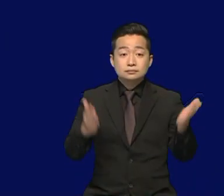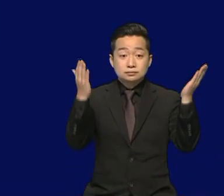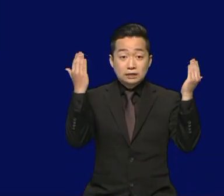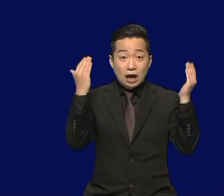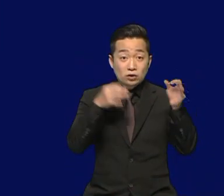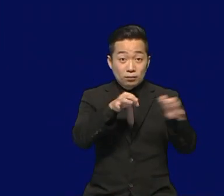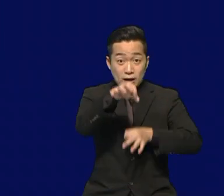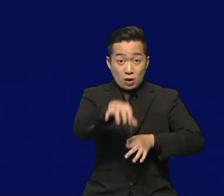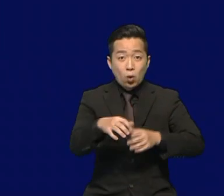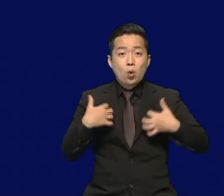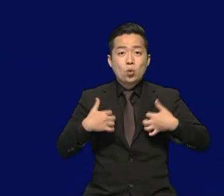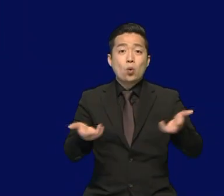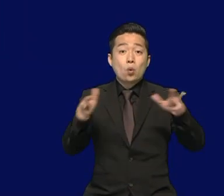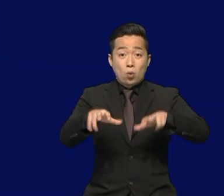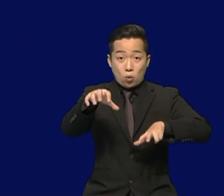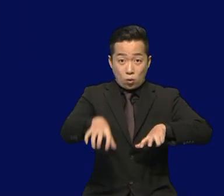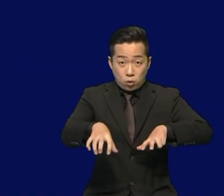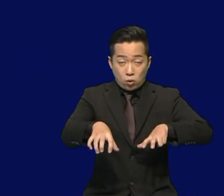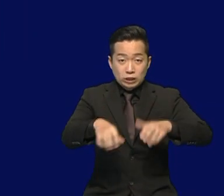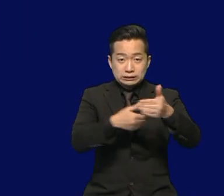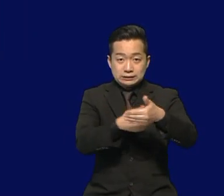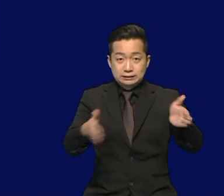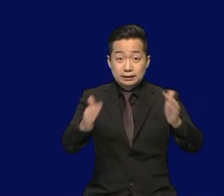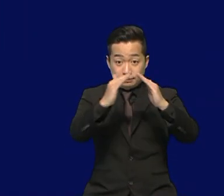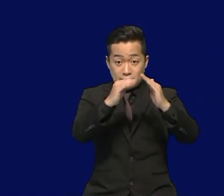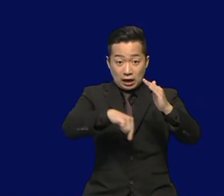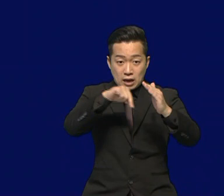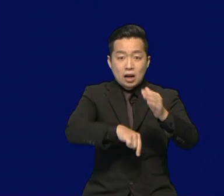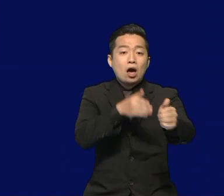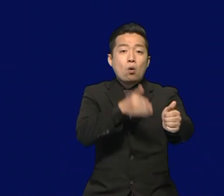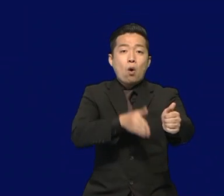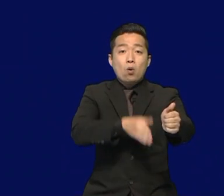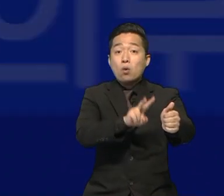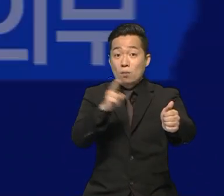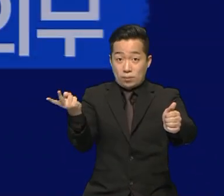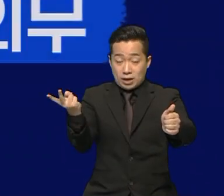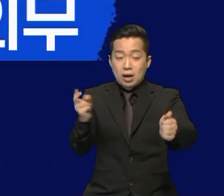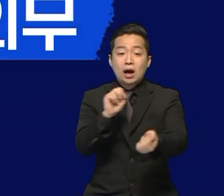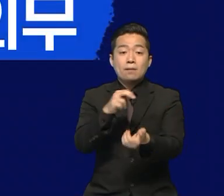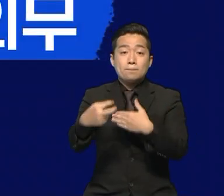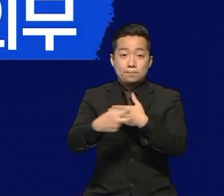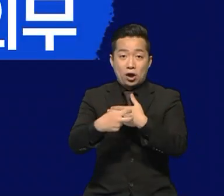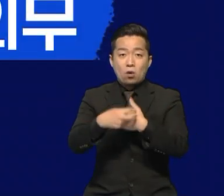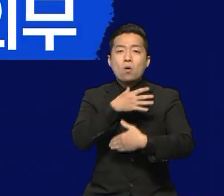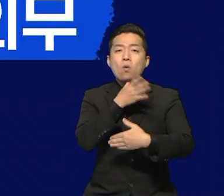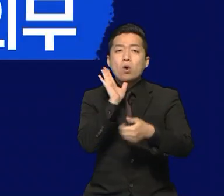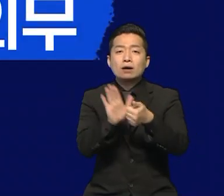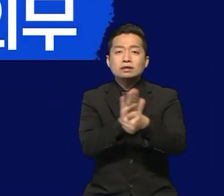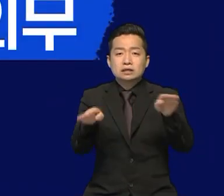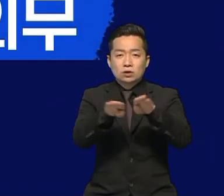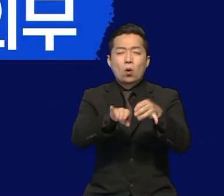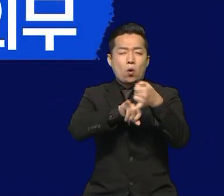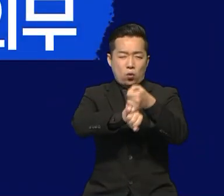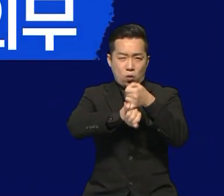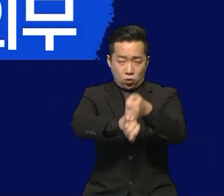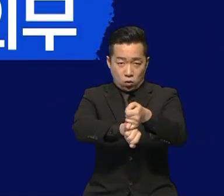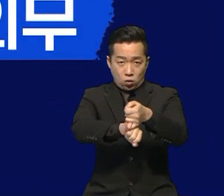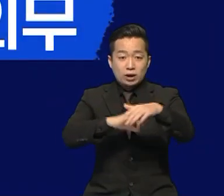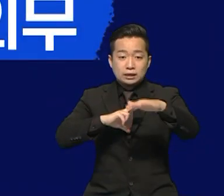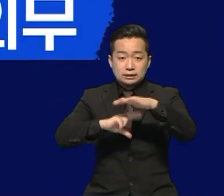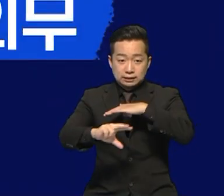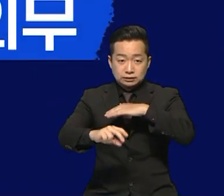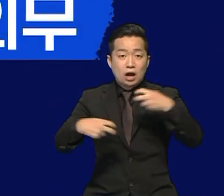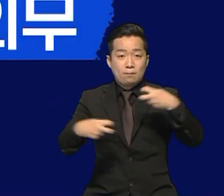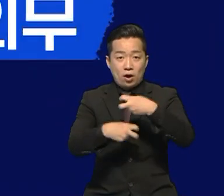방역당국은 권고는 마스크 미착용에 10만 벌금이 없어지는 뿐 여전히